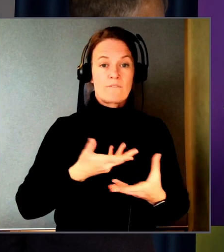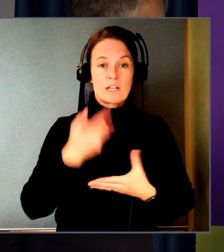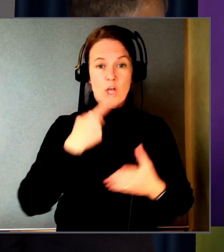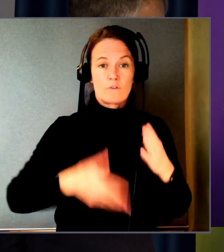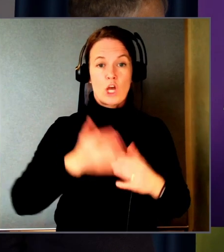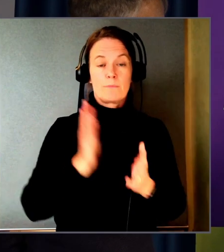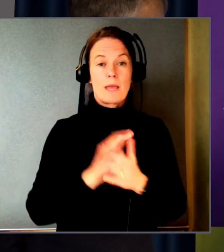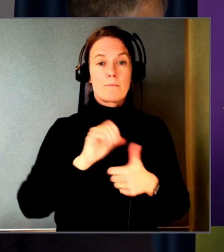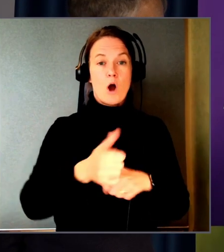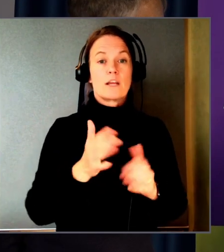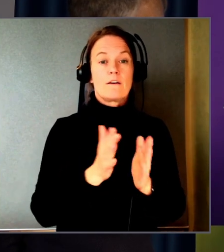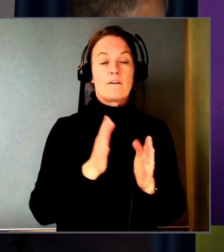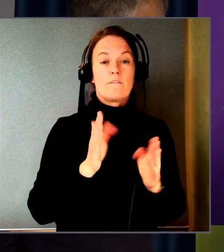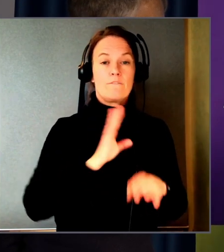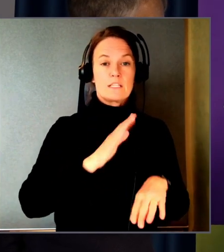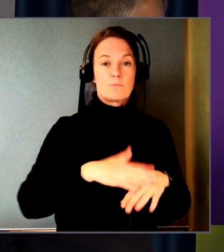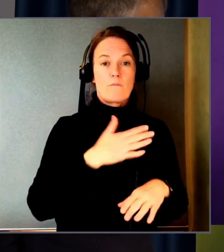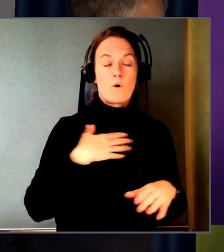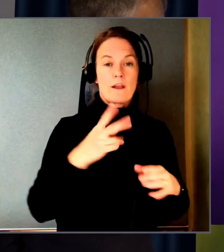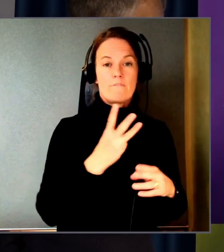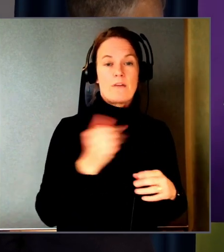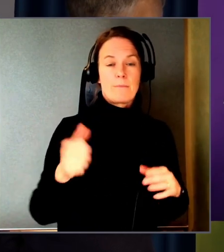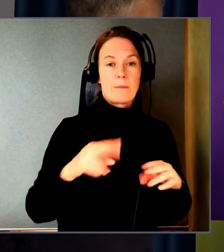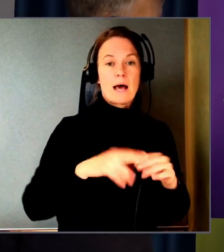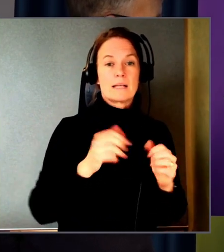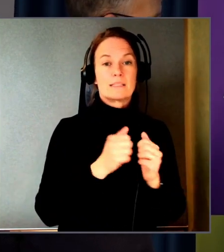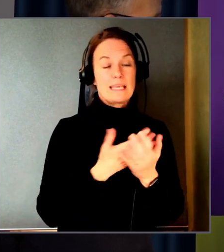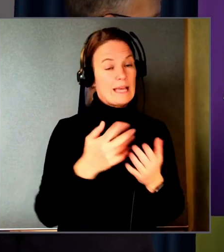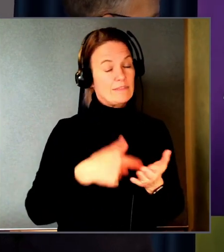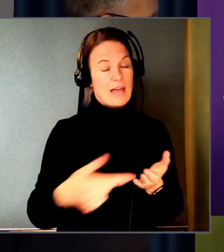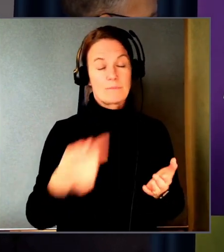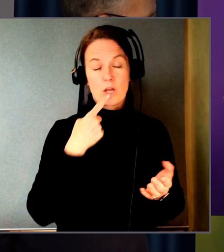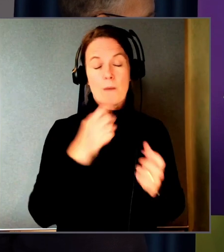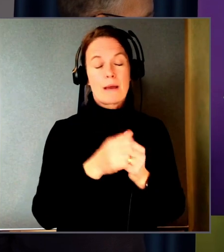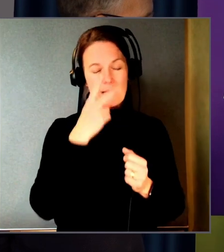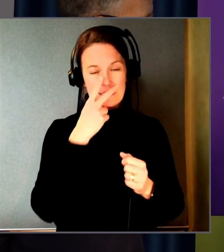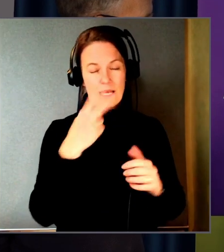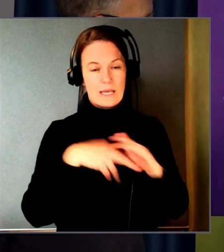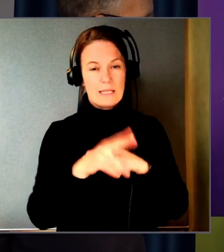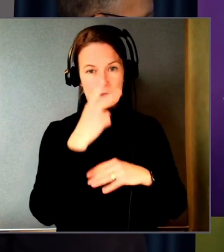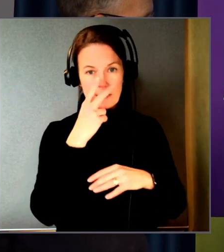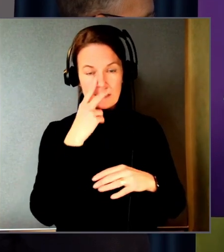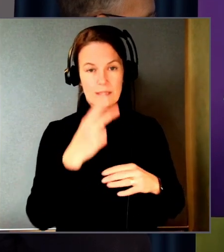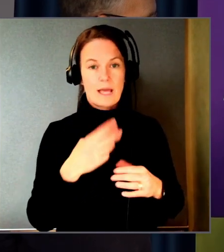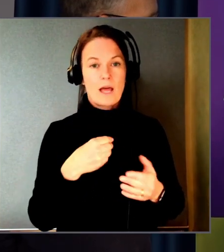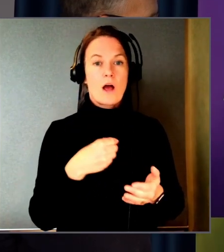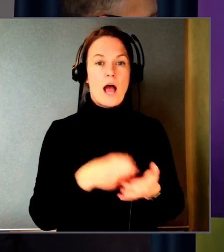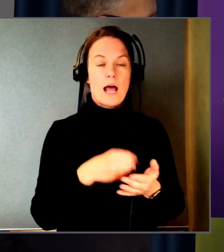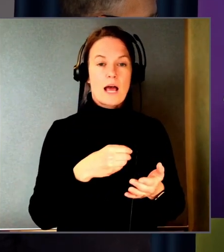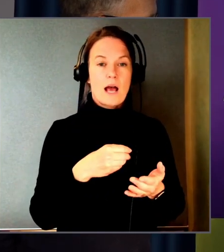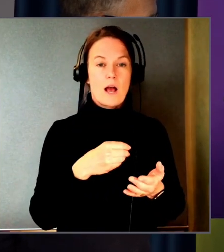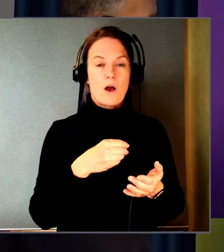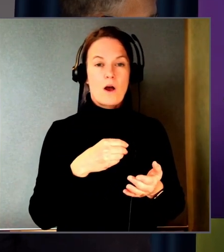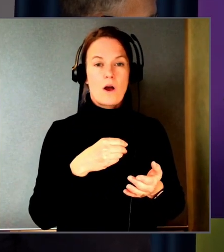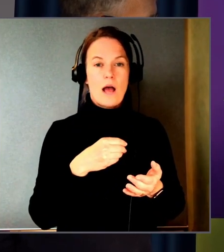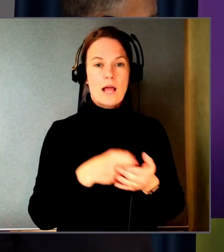partner som finns på våran webbplats då. Inga namn nämns då. Men man kan gå in och titta där man kan få hjälp med att upphandla kravspelser. Gå igenom och